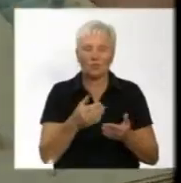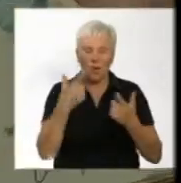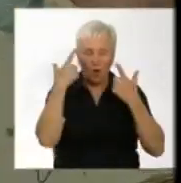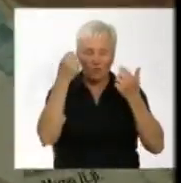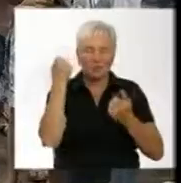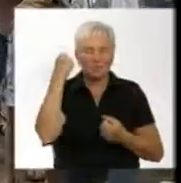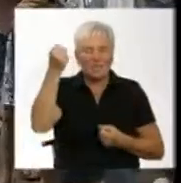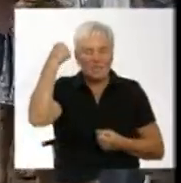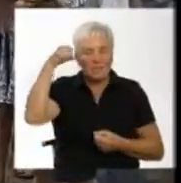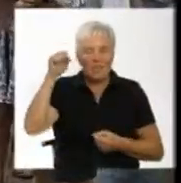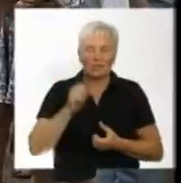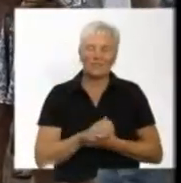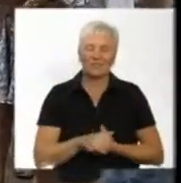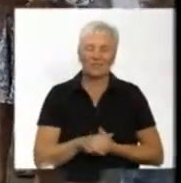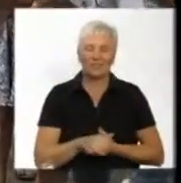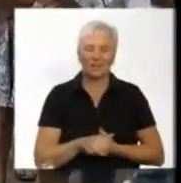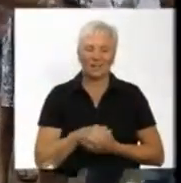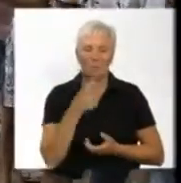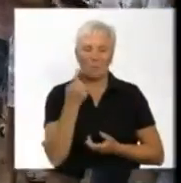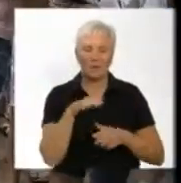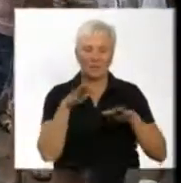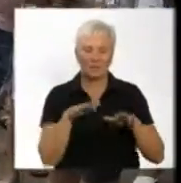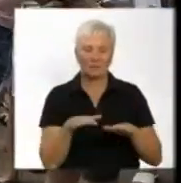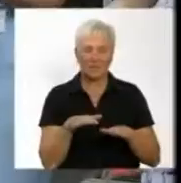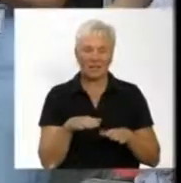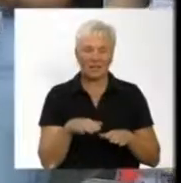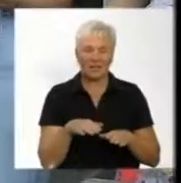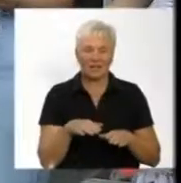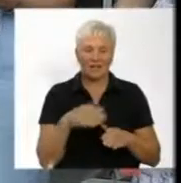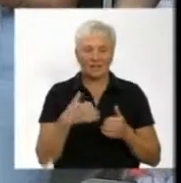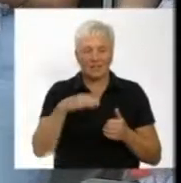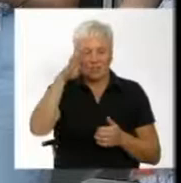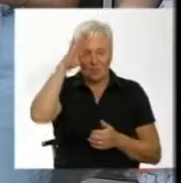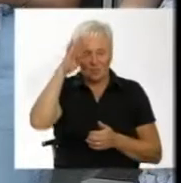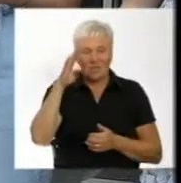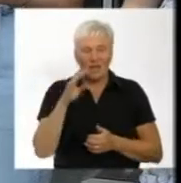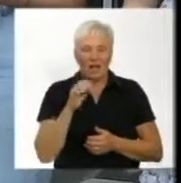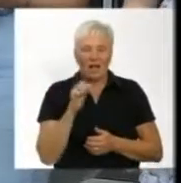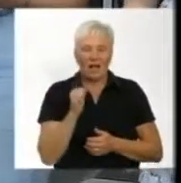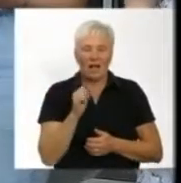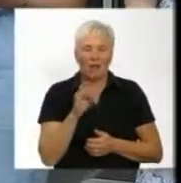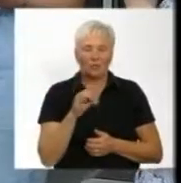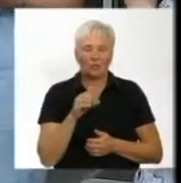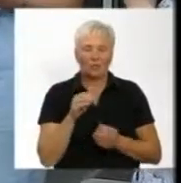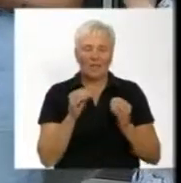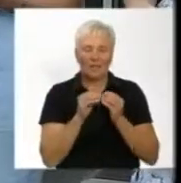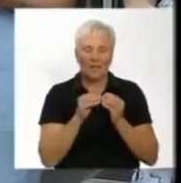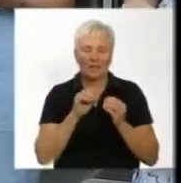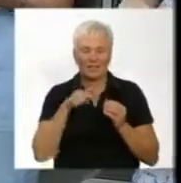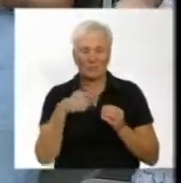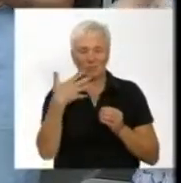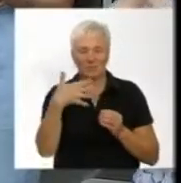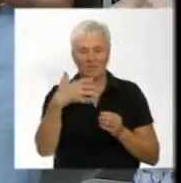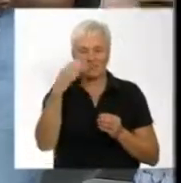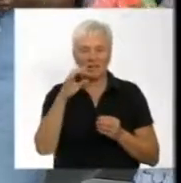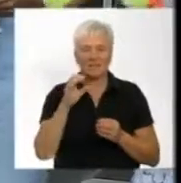переможців. І за перше місце серед хлопців – Костору Артуру з результатом 10,55